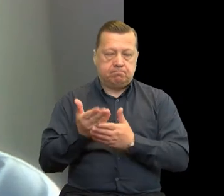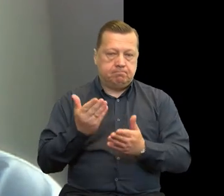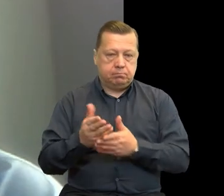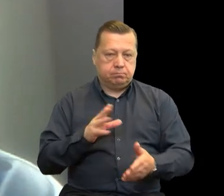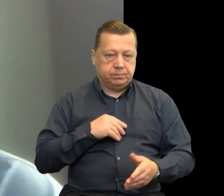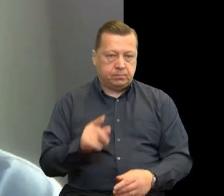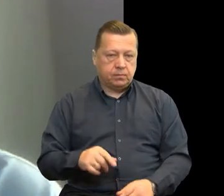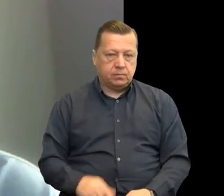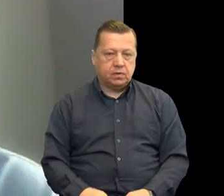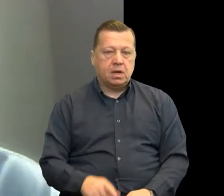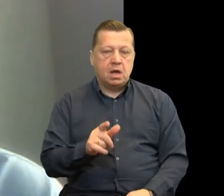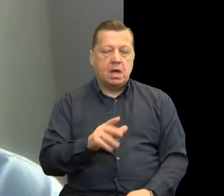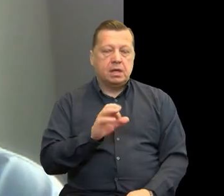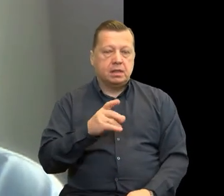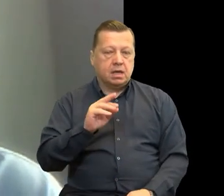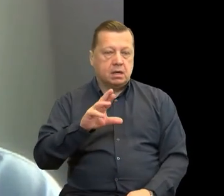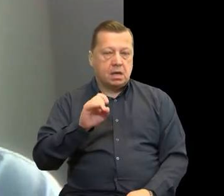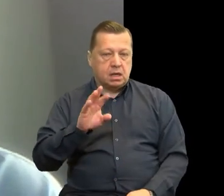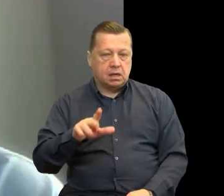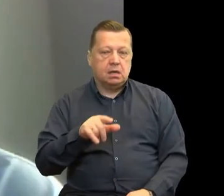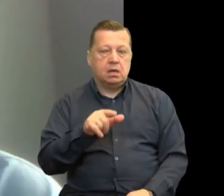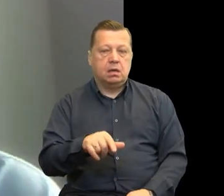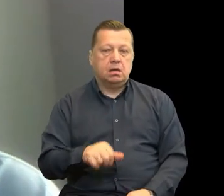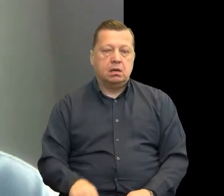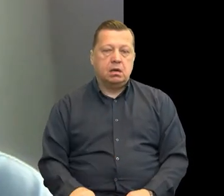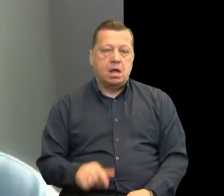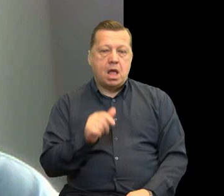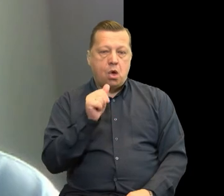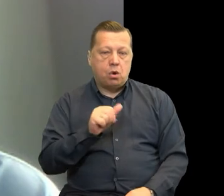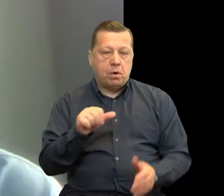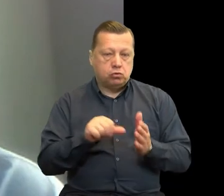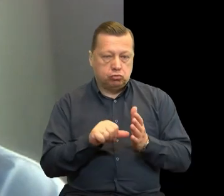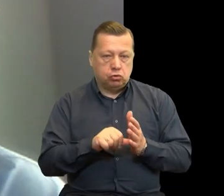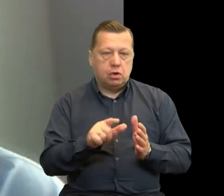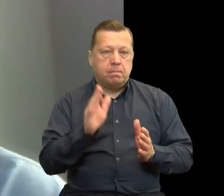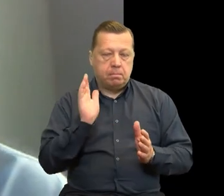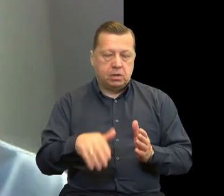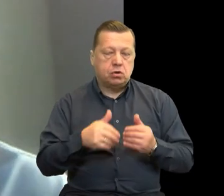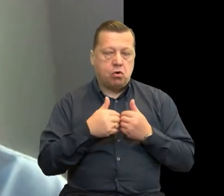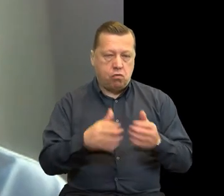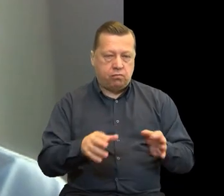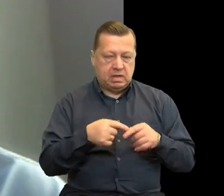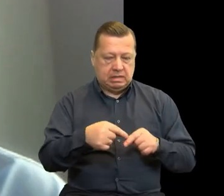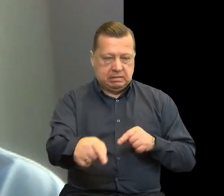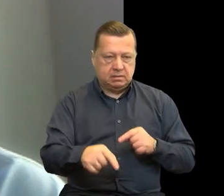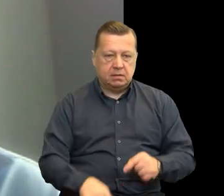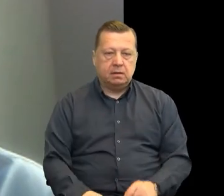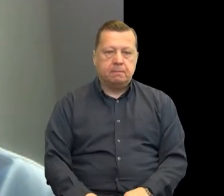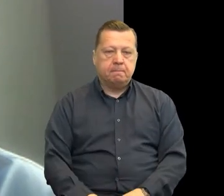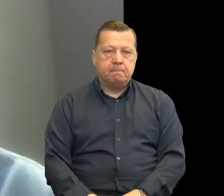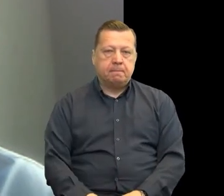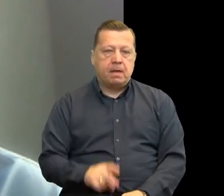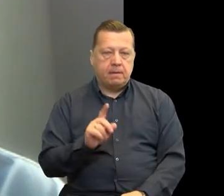chodzi o Interreg Europa Środkowa, owszem, to jest prawda, wszystkie cztery priorytety będą otwarte już w pierwszym naborze. Nie planujemy